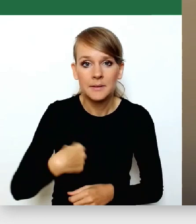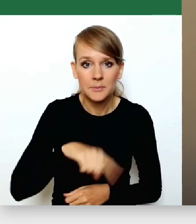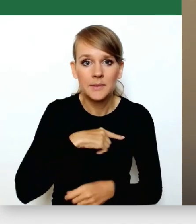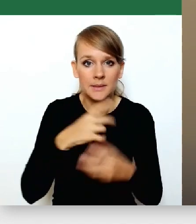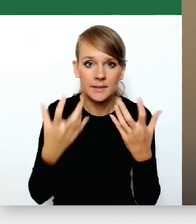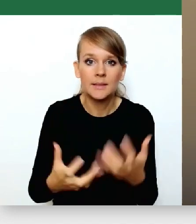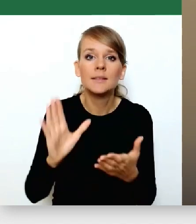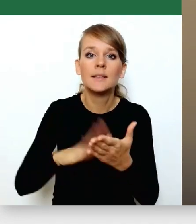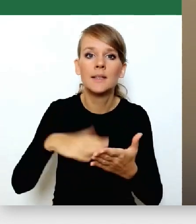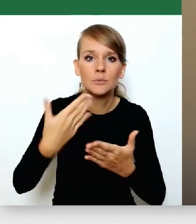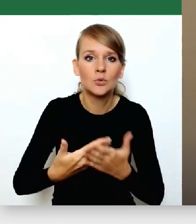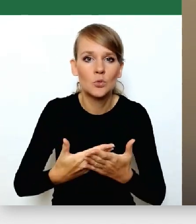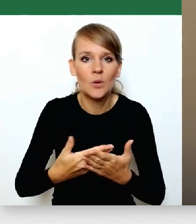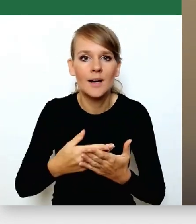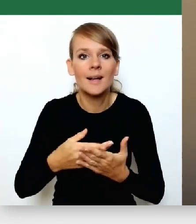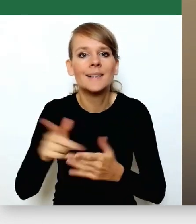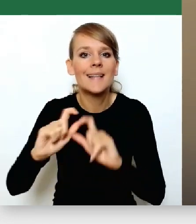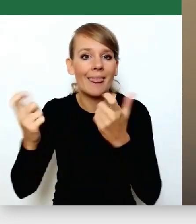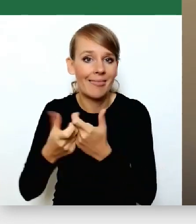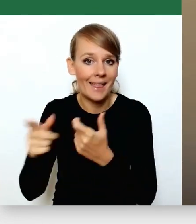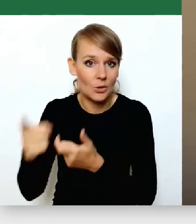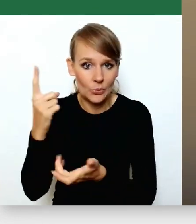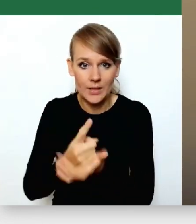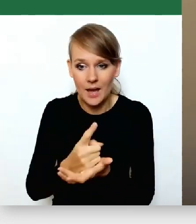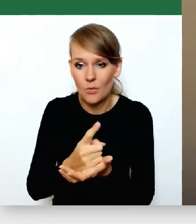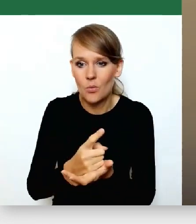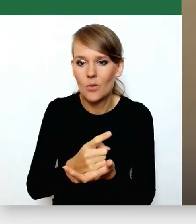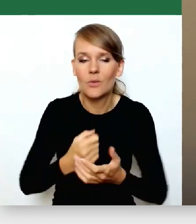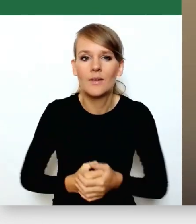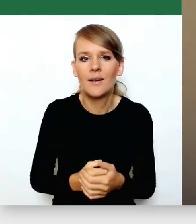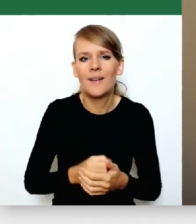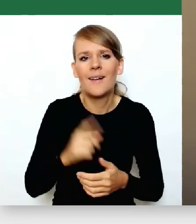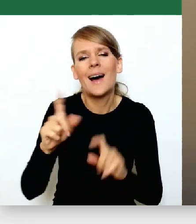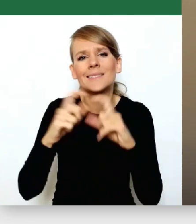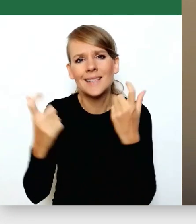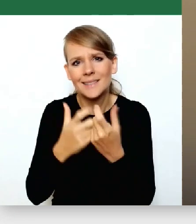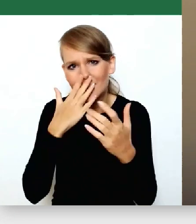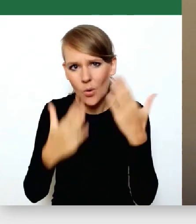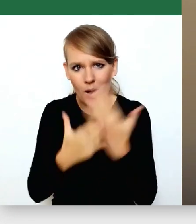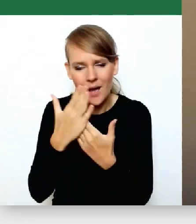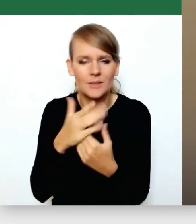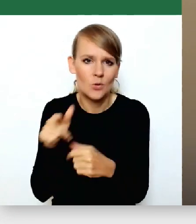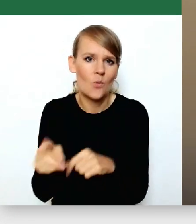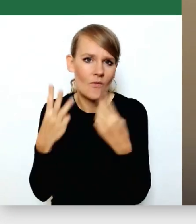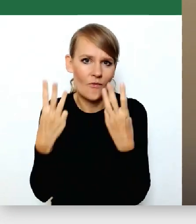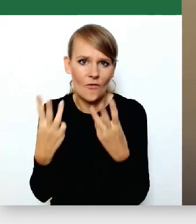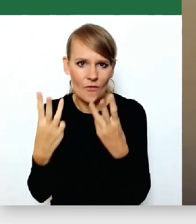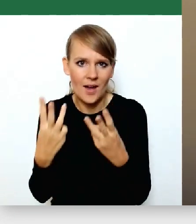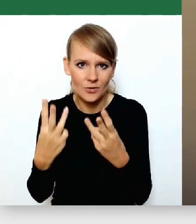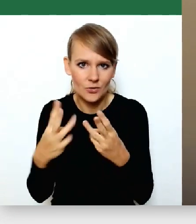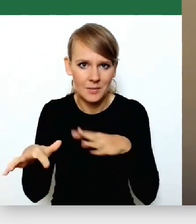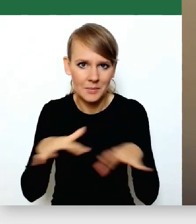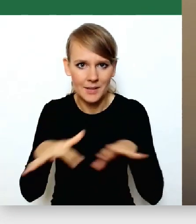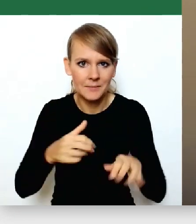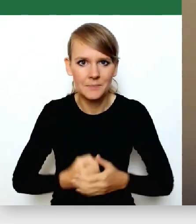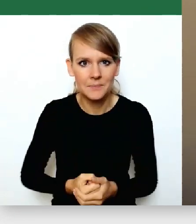na przykład udało się to w Senacie, a wprawozą ten Senat okazał się bardzo znaczącym miejscem, mieć